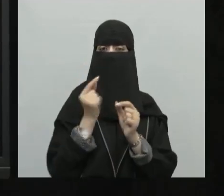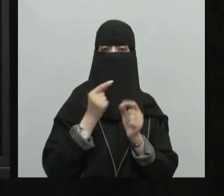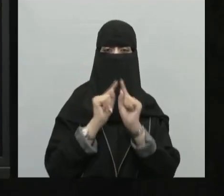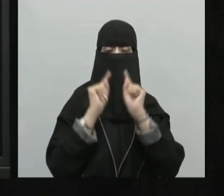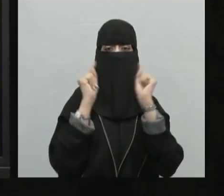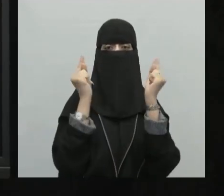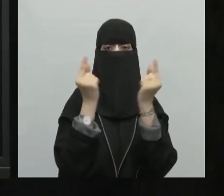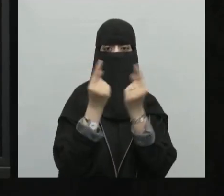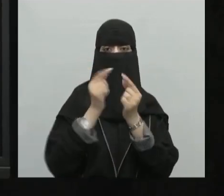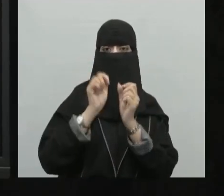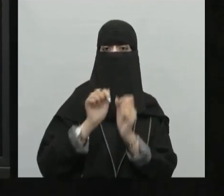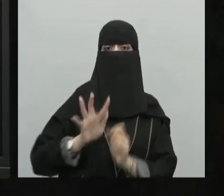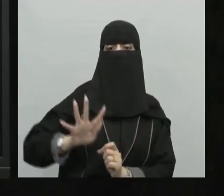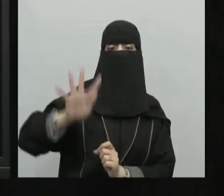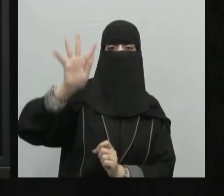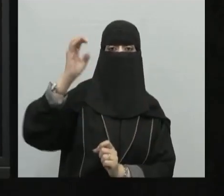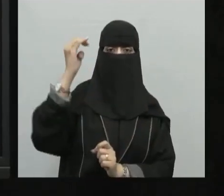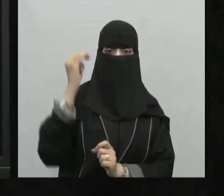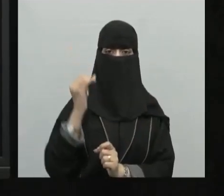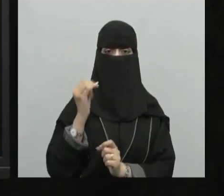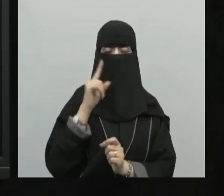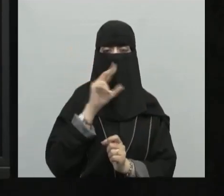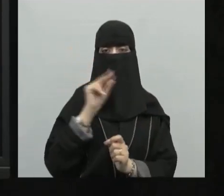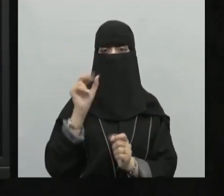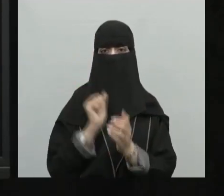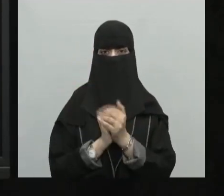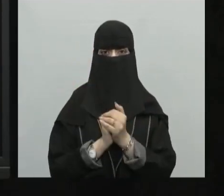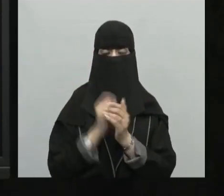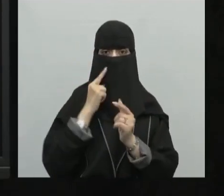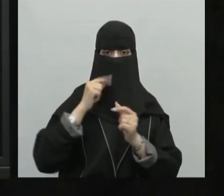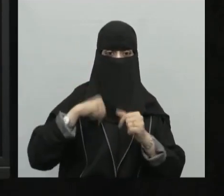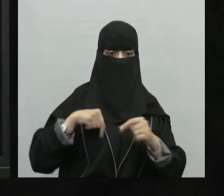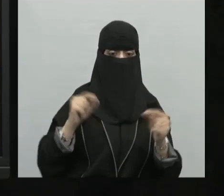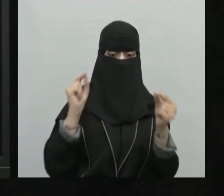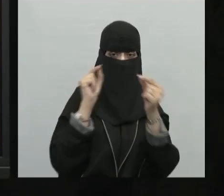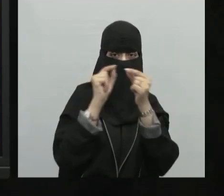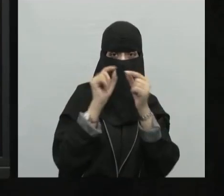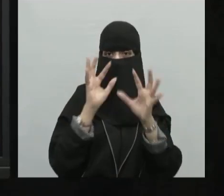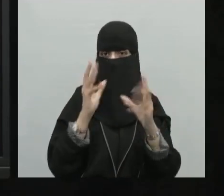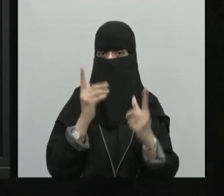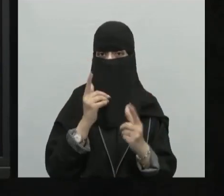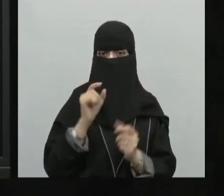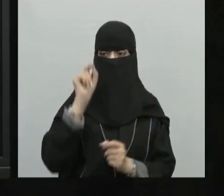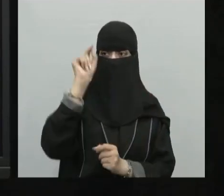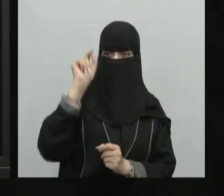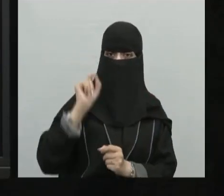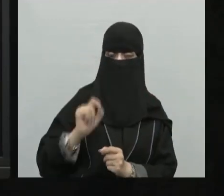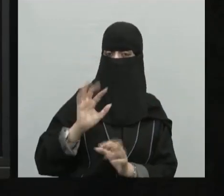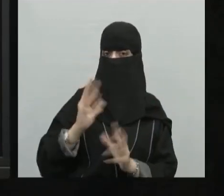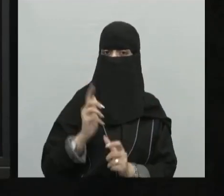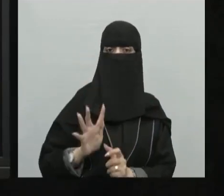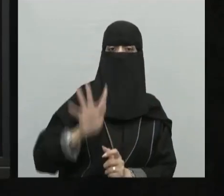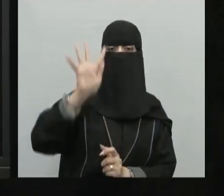القطب الشمالي والقطب الجنوبي إذن التقاؤها في نقطتي القطبين إذن أول هذه